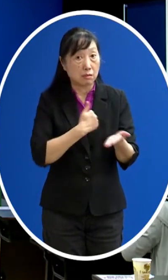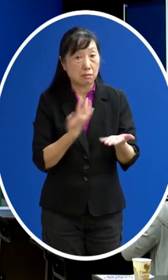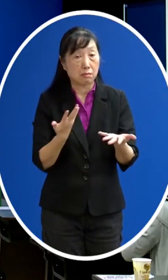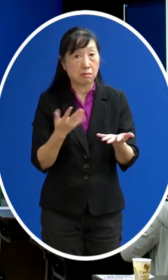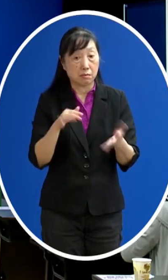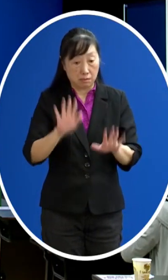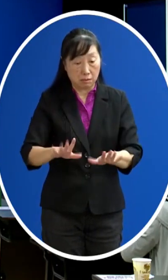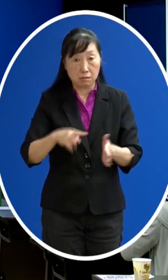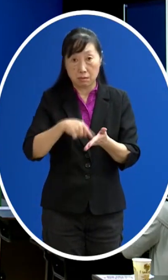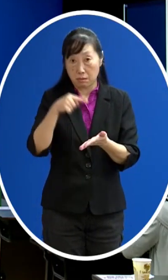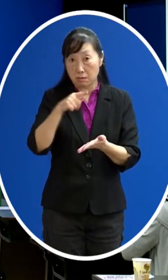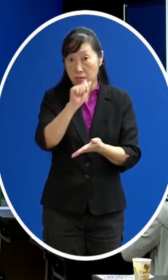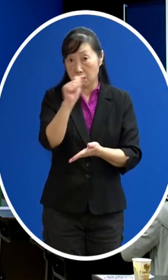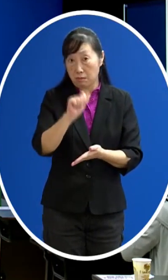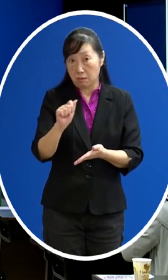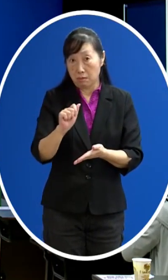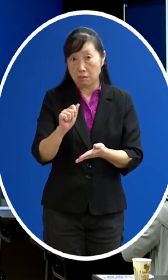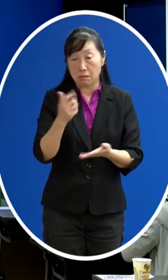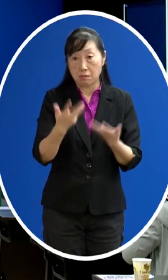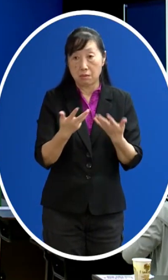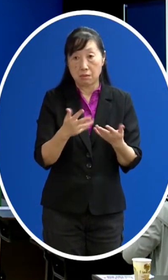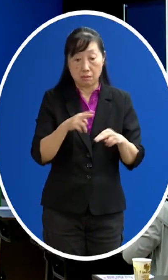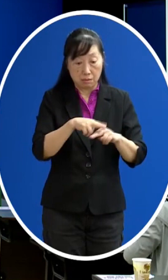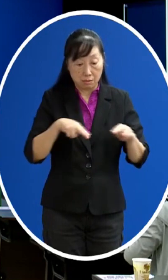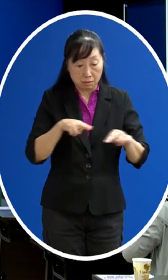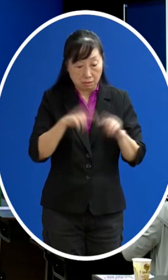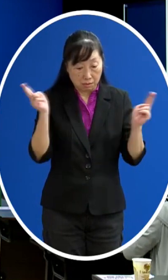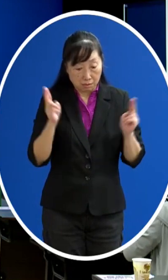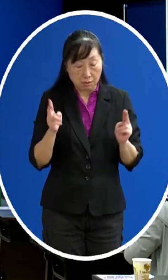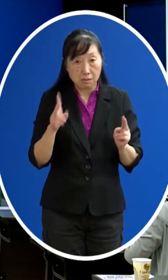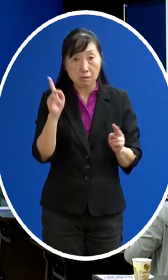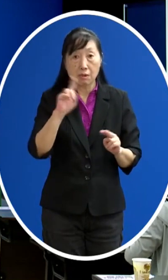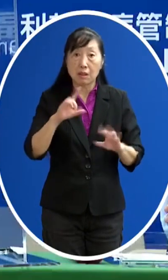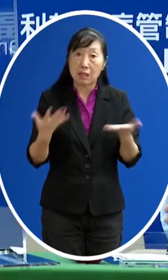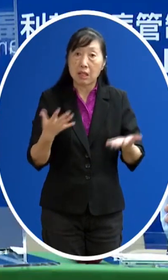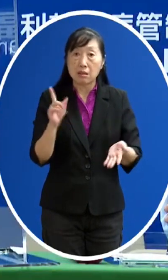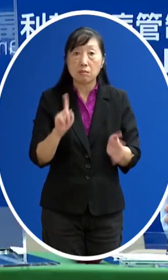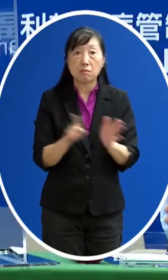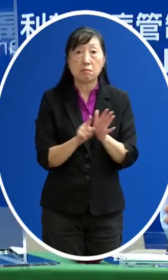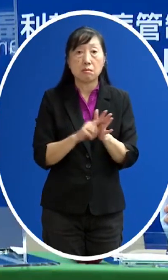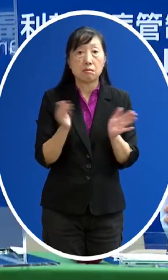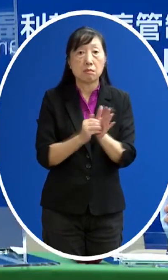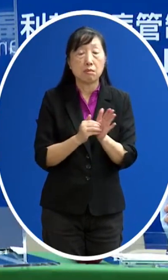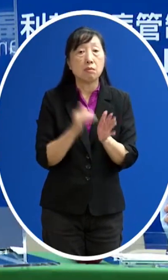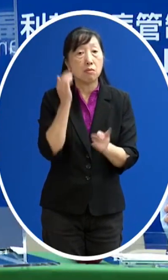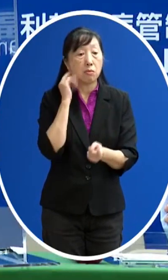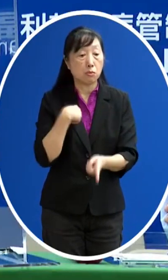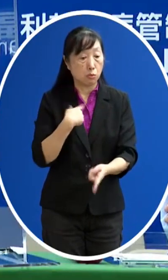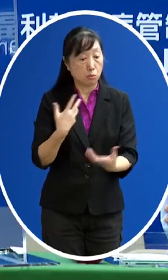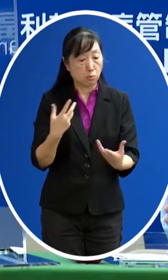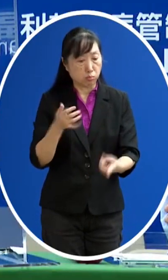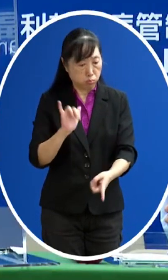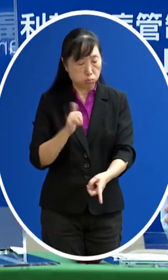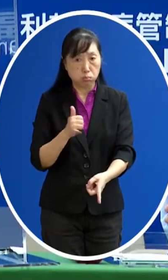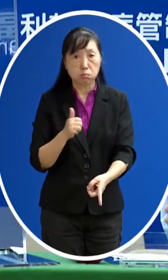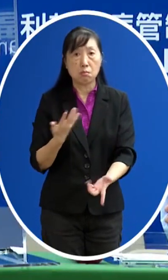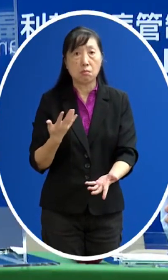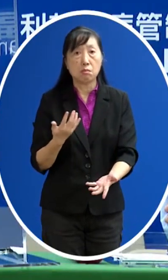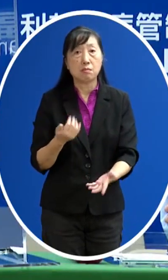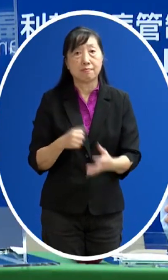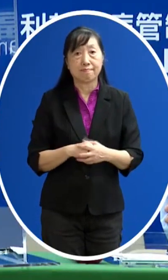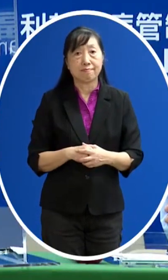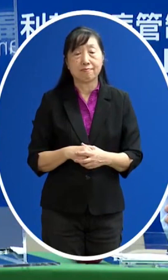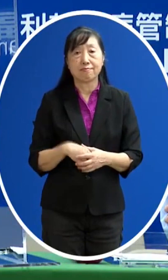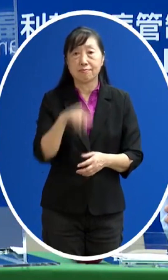那這一批 這一次的AZ疫苗大概風天檢驗什麼時候會完成這風天檢驗如果沒有意外的話基本上